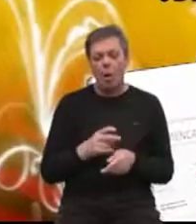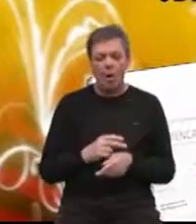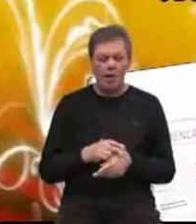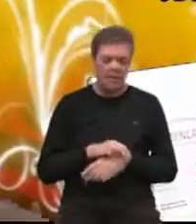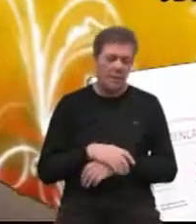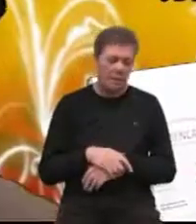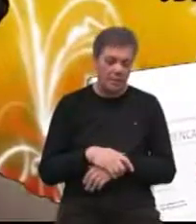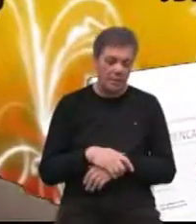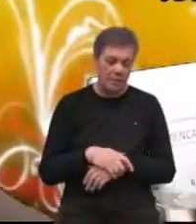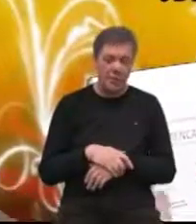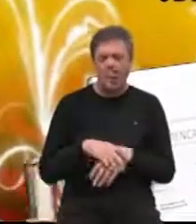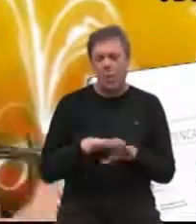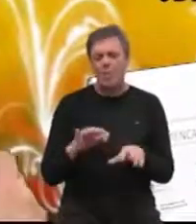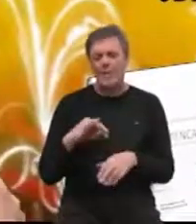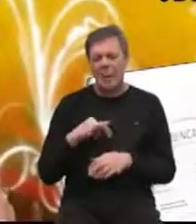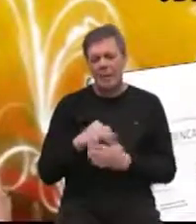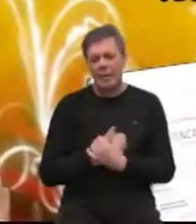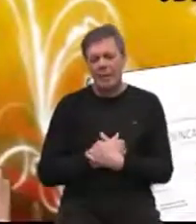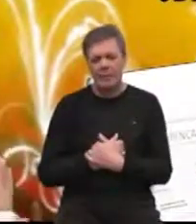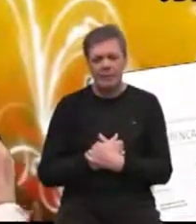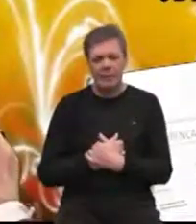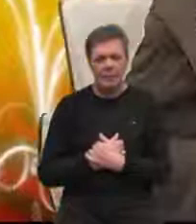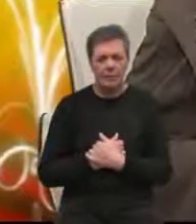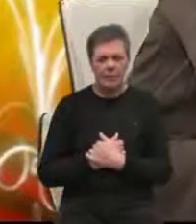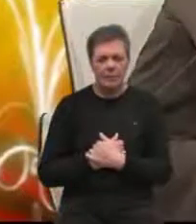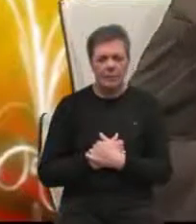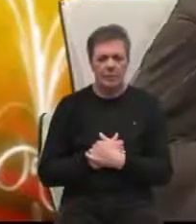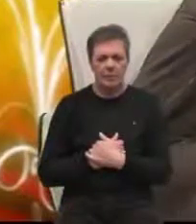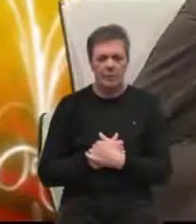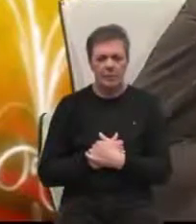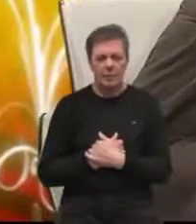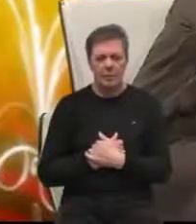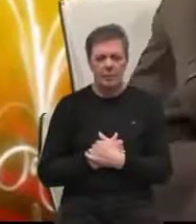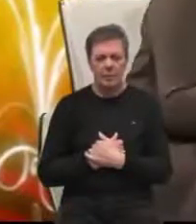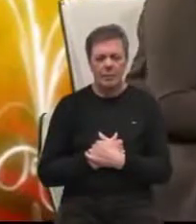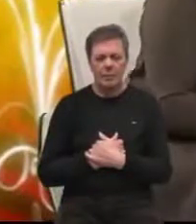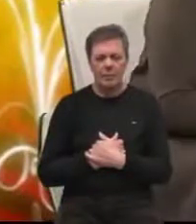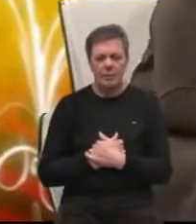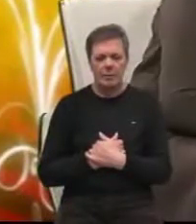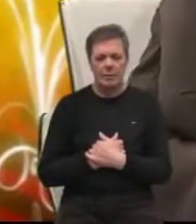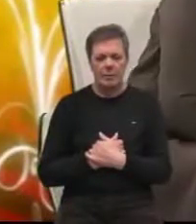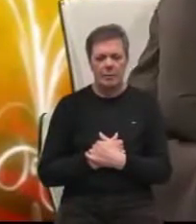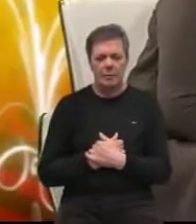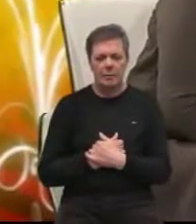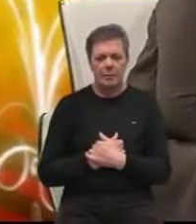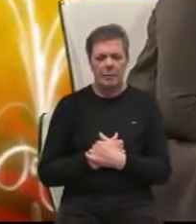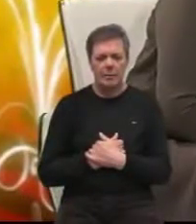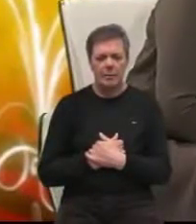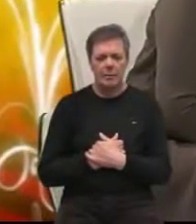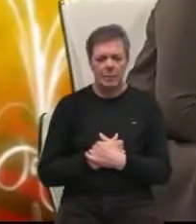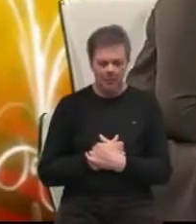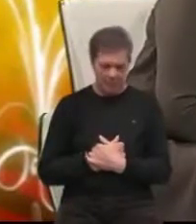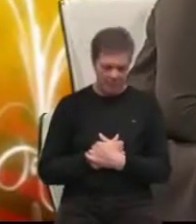zanimati. Apsolutno. Nama je oslo pola minute. Možete li mi samo jednu rečenicu uputiti našim